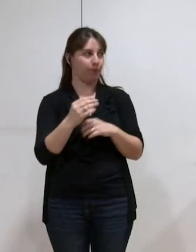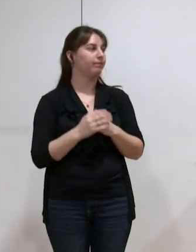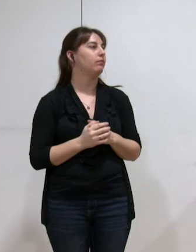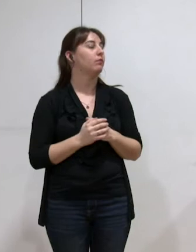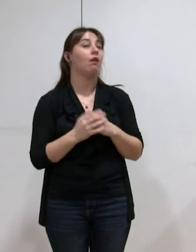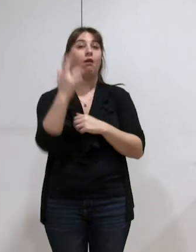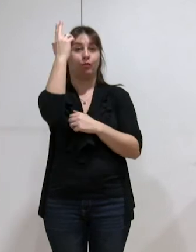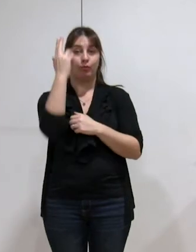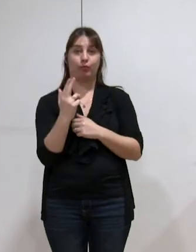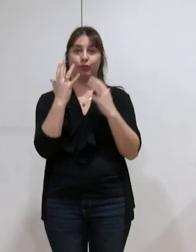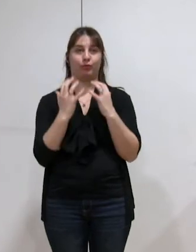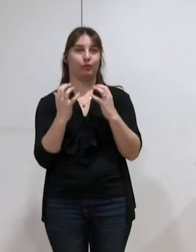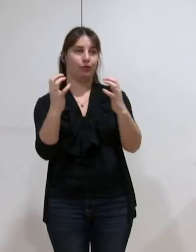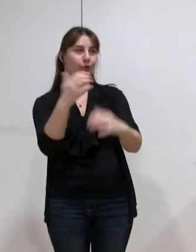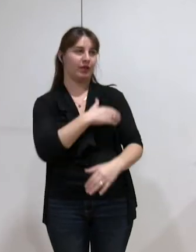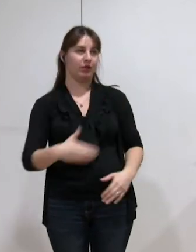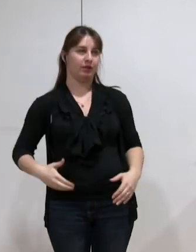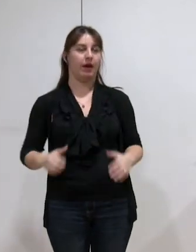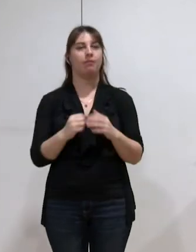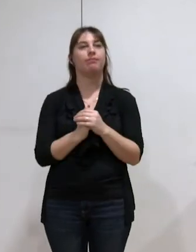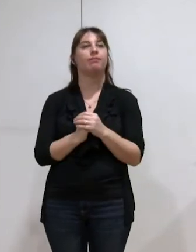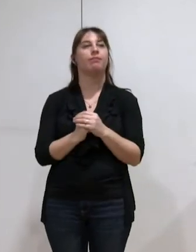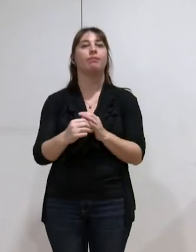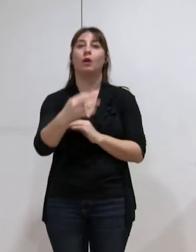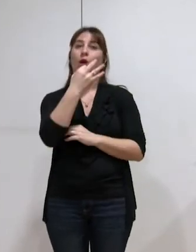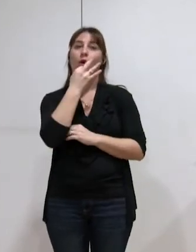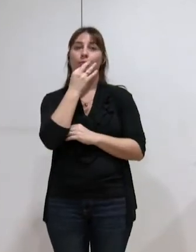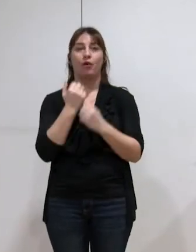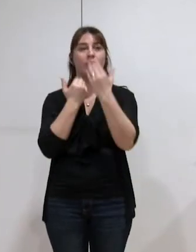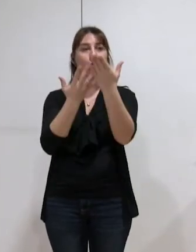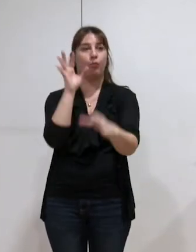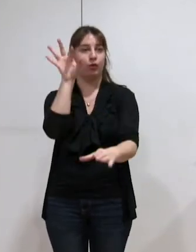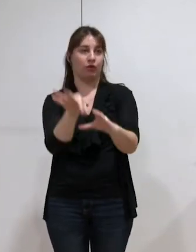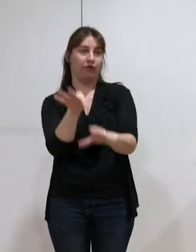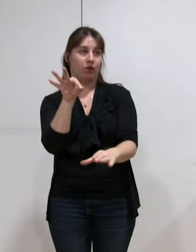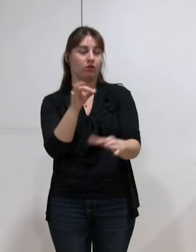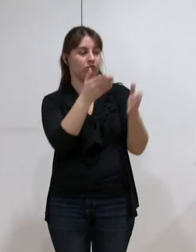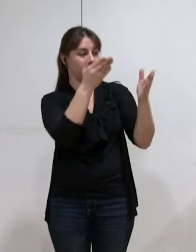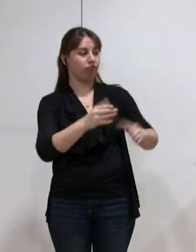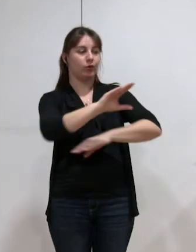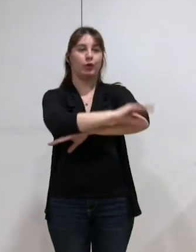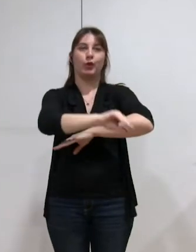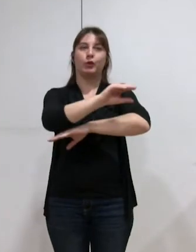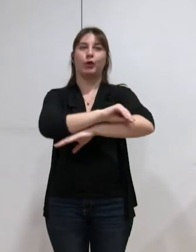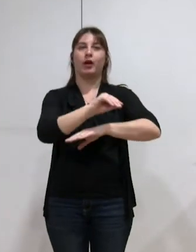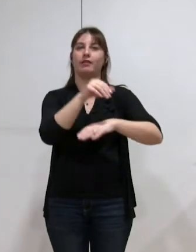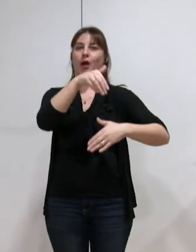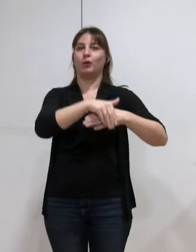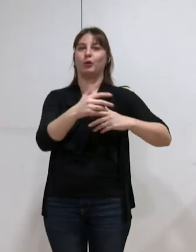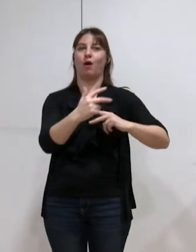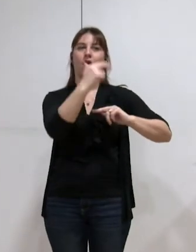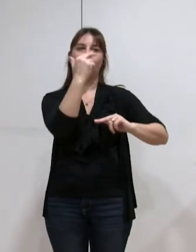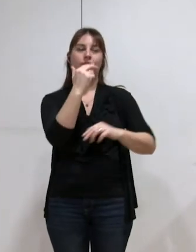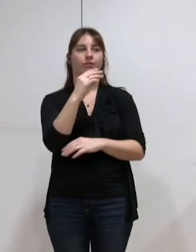ouverte. J'en profite pour proposer à votre vote la désignation d'un secrétaire de séance en la